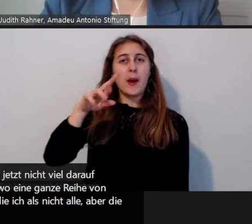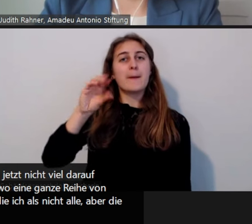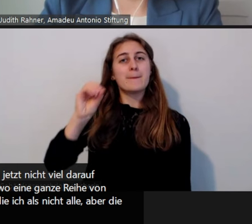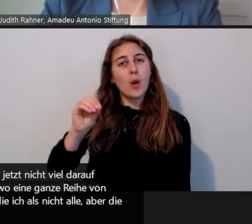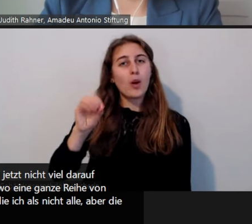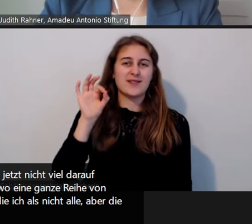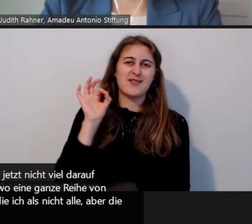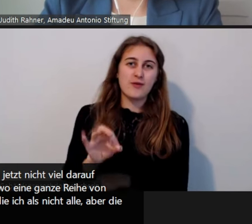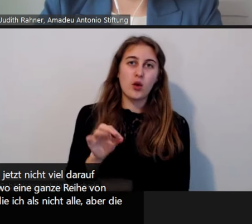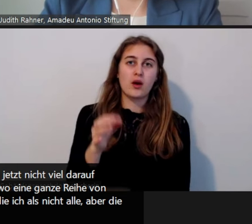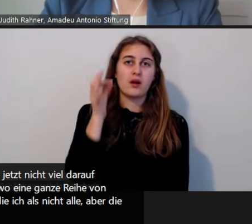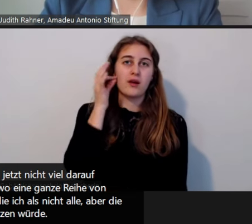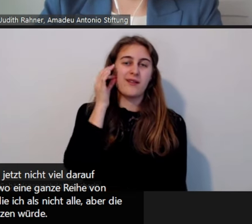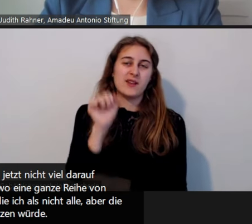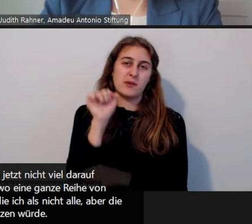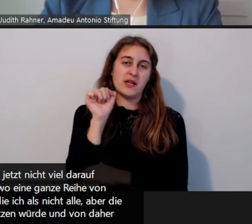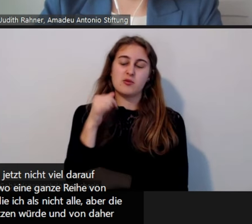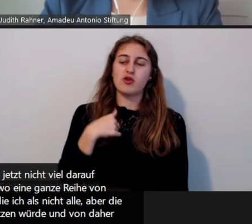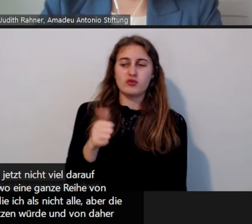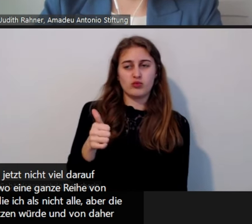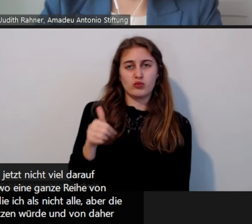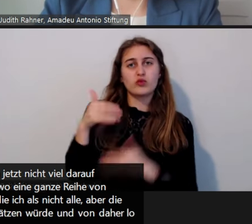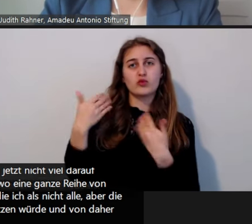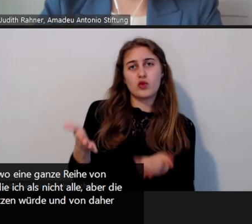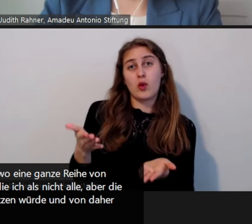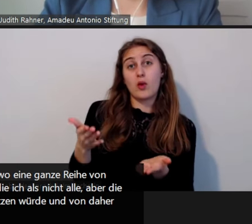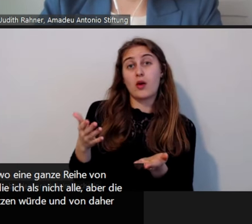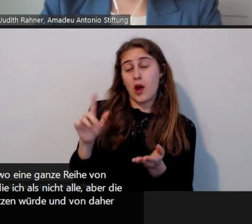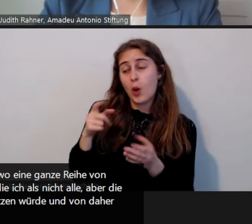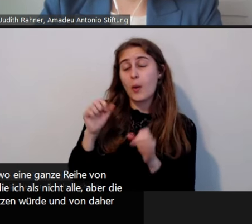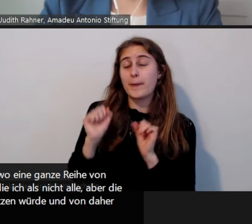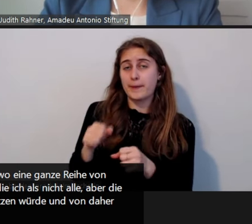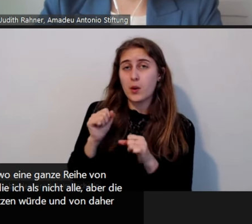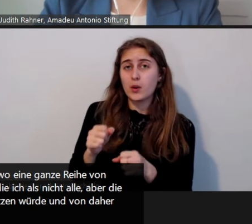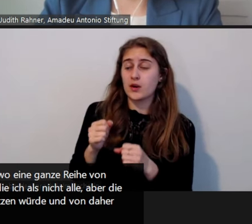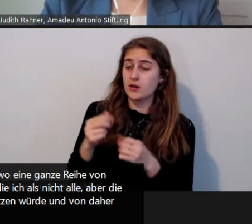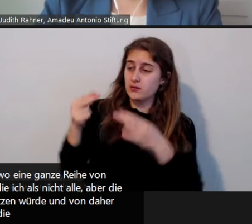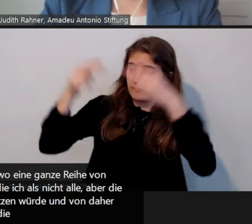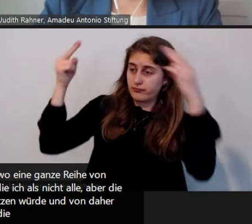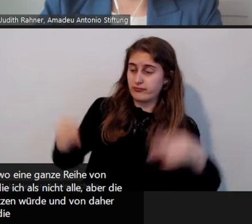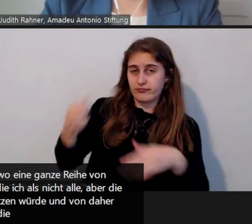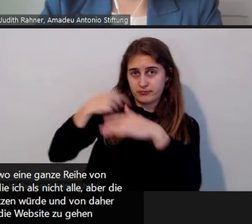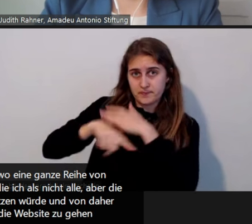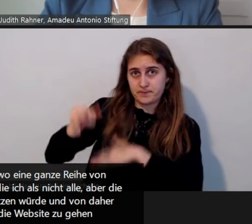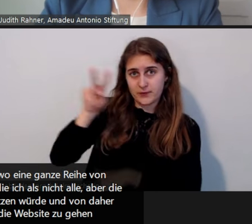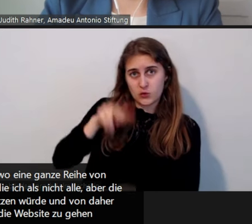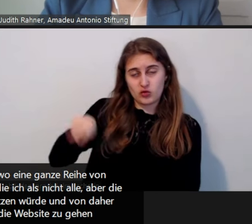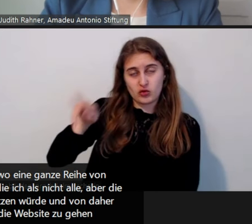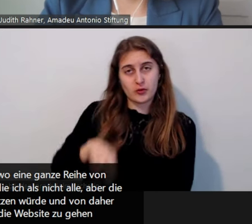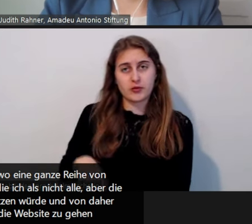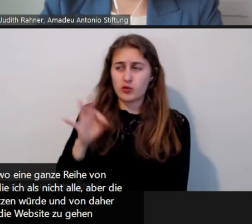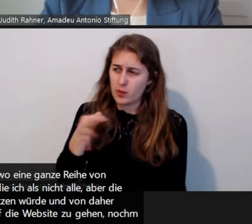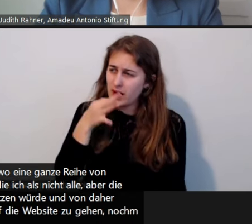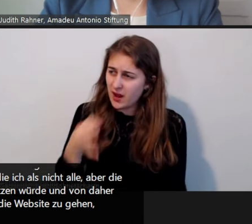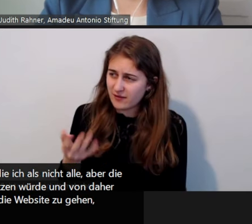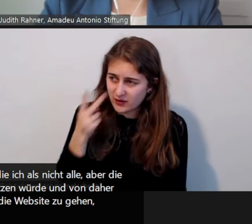auch einschätzen würde und von daher, da lohnt es sich vielleicht auch nochmal auf die Website zu gehen, nochmal nachzuhaken.